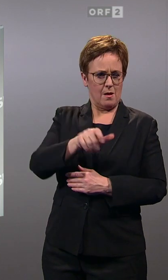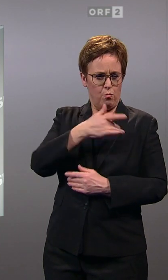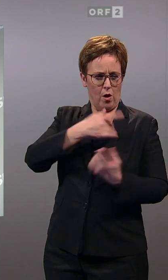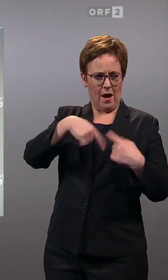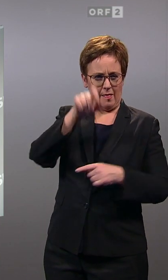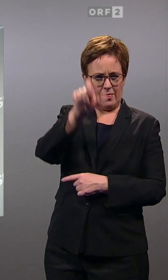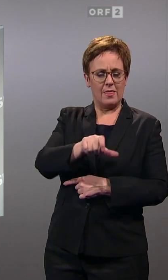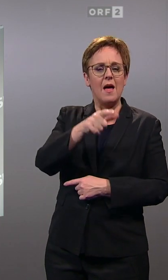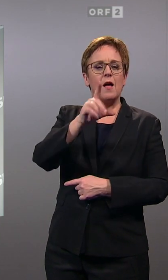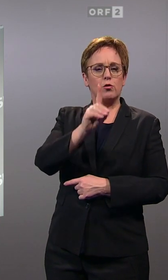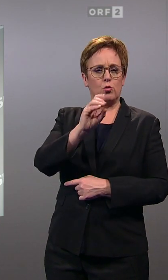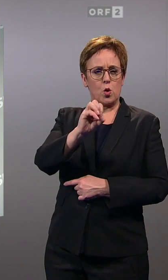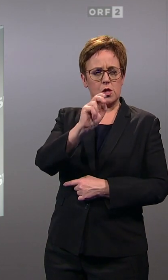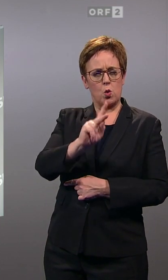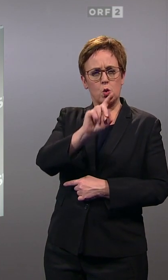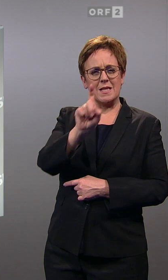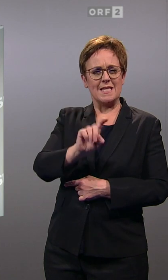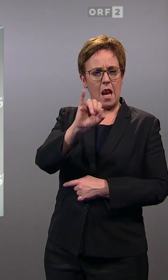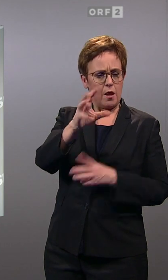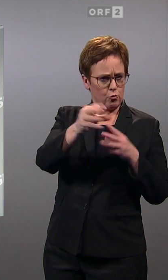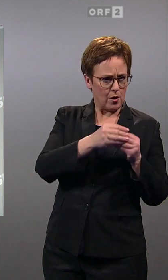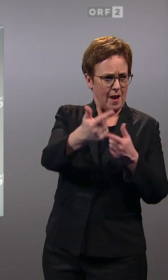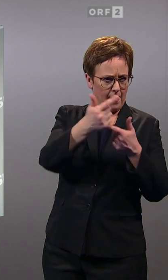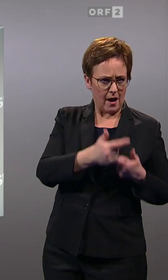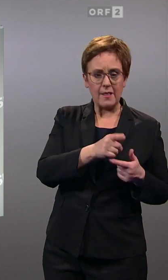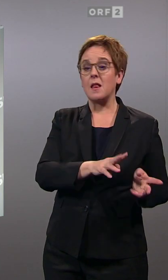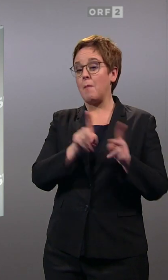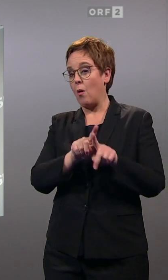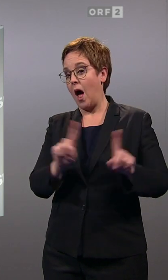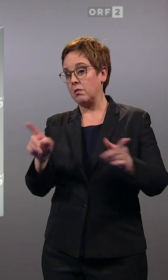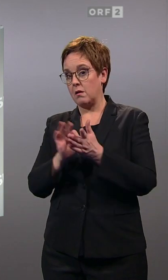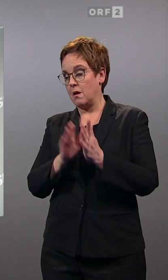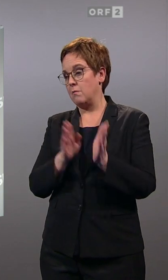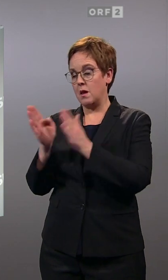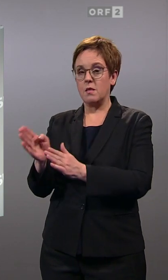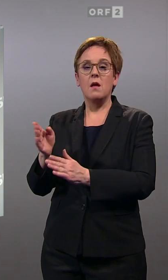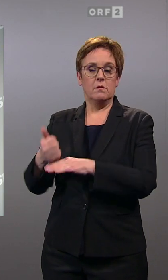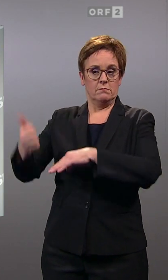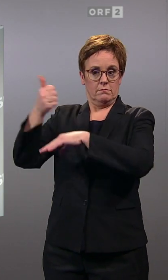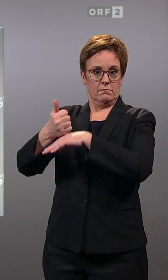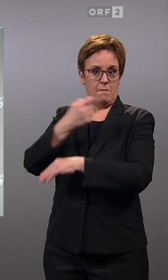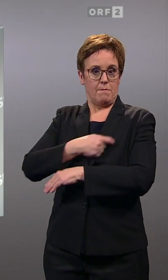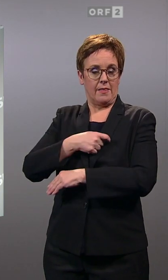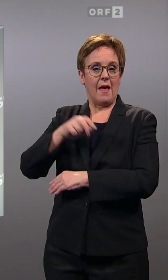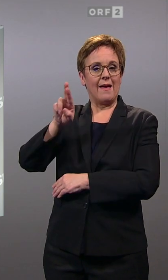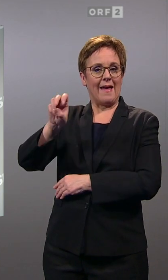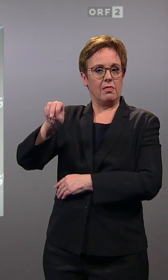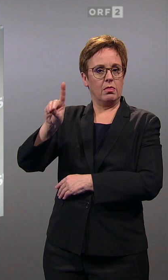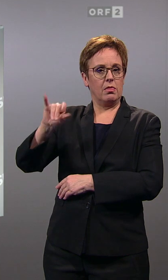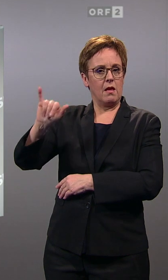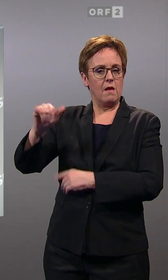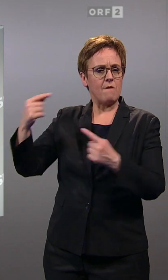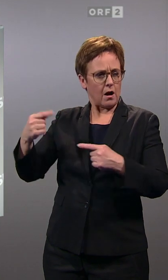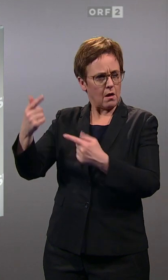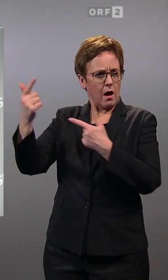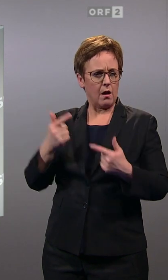andererseits auch Wahlkampfveranstaltungen mit Pamela Rendi-Wagner. Ich glaube aber, was wirklich am schwierigsten war in diesem Wahlkampf ist, wie sich die